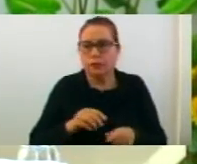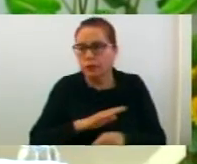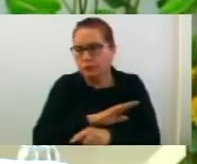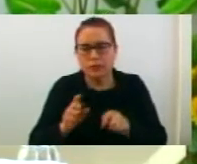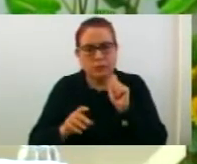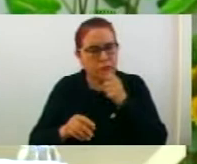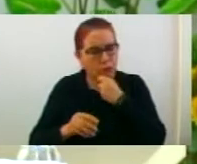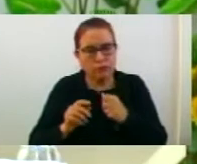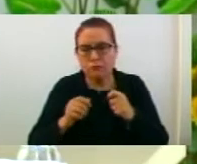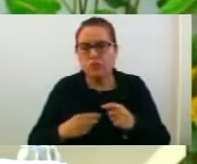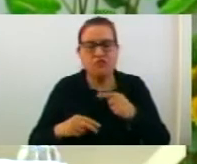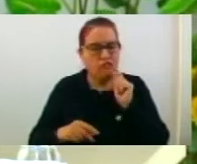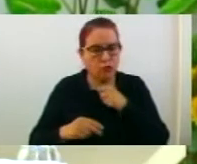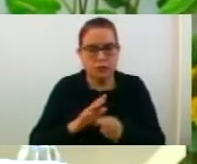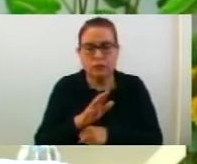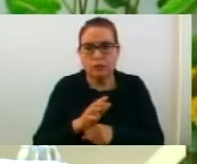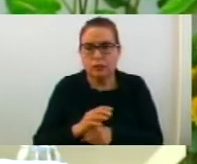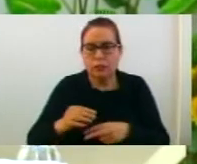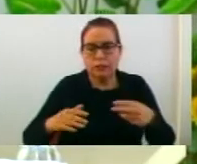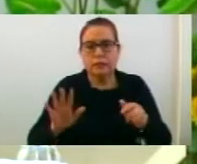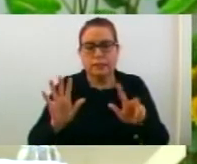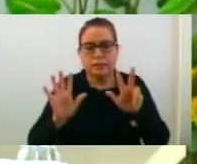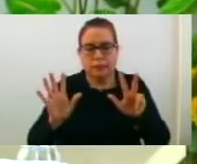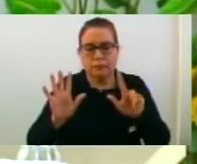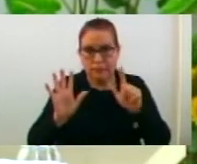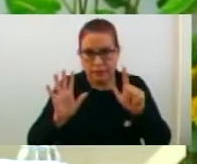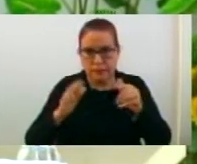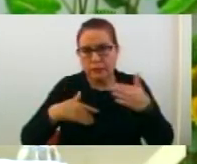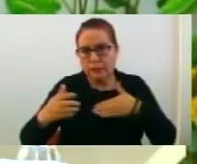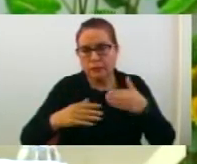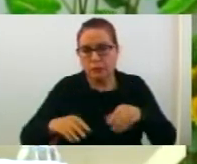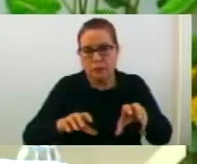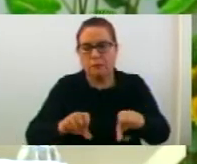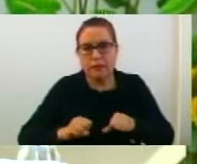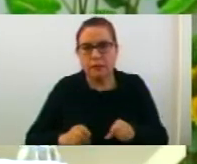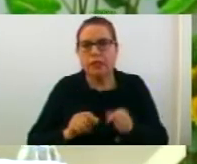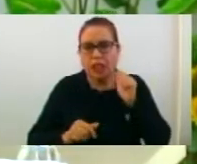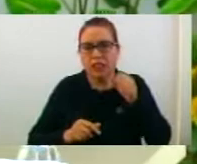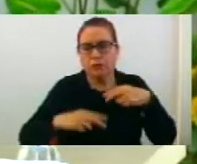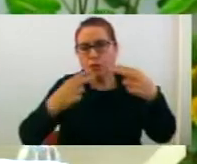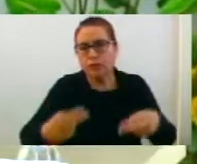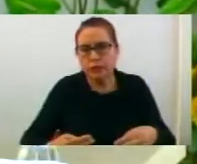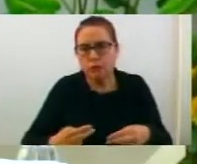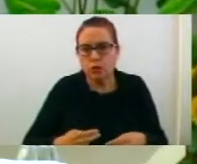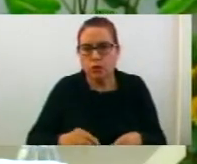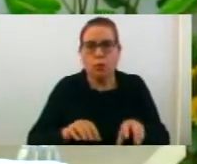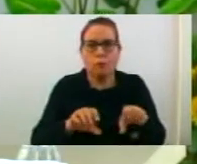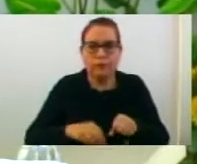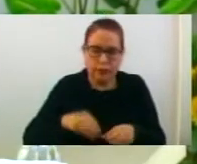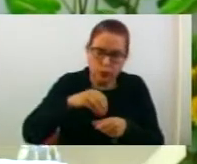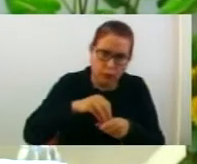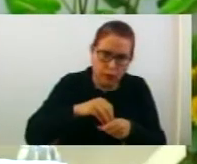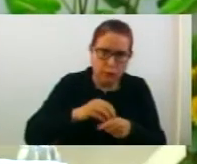безднитен, против, безднитен, воздржен. За седмата седмица го усвеј предложени од днева ред со прифатените допълнованија.